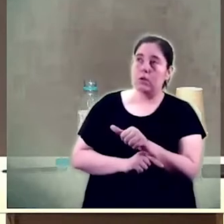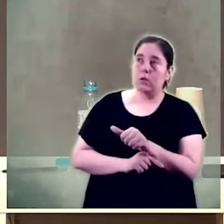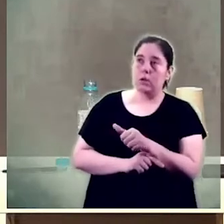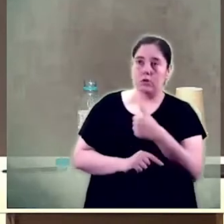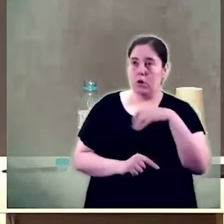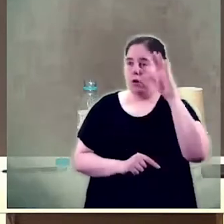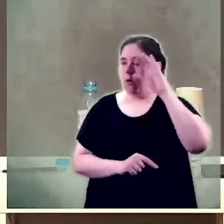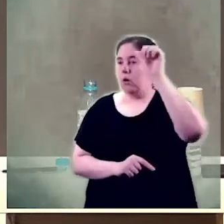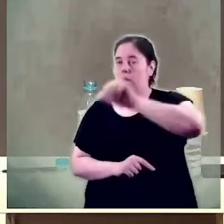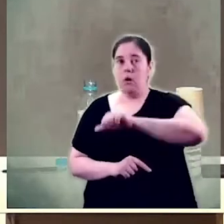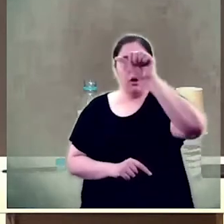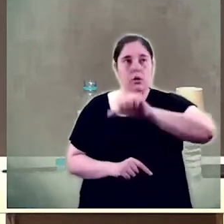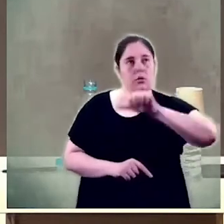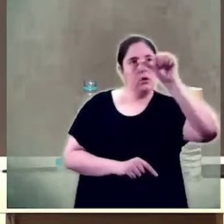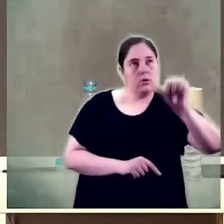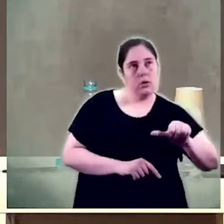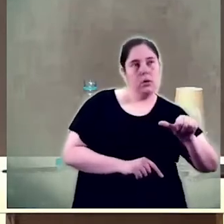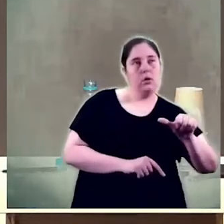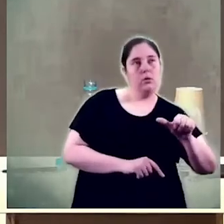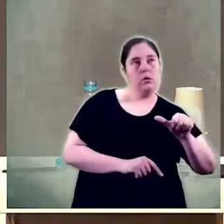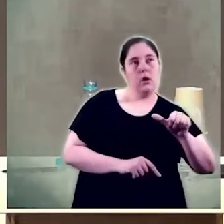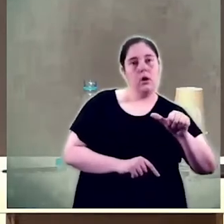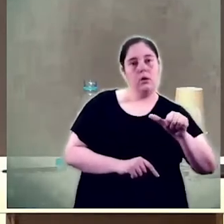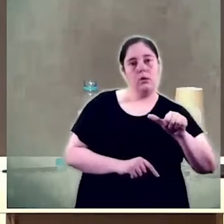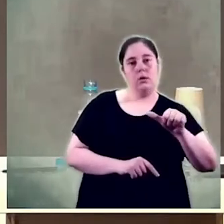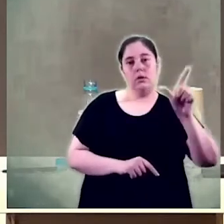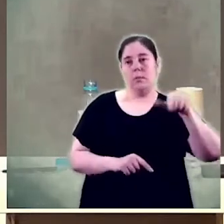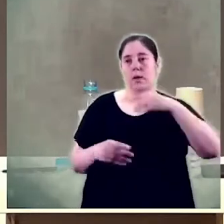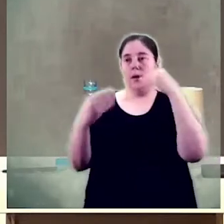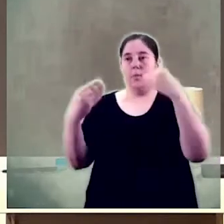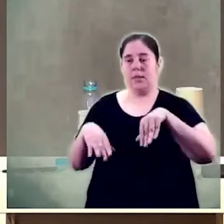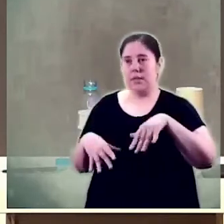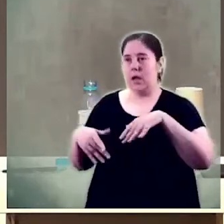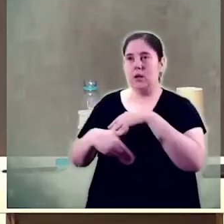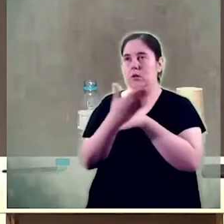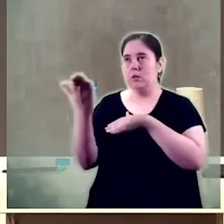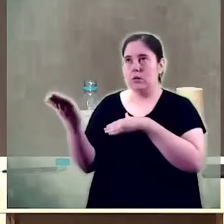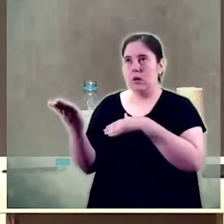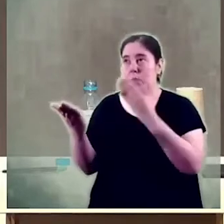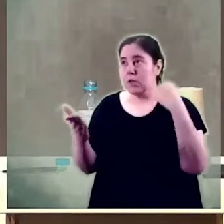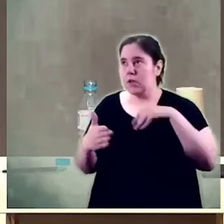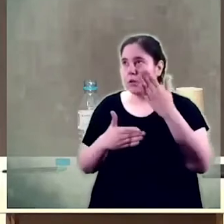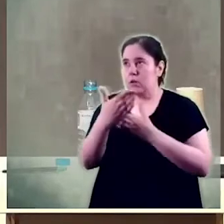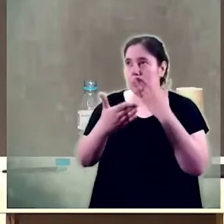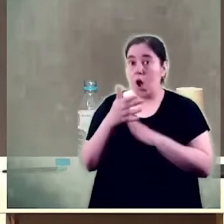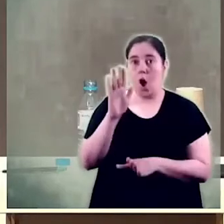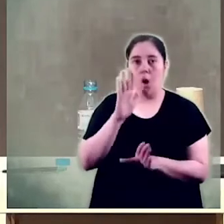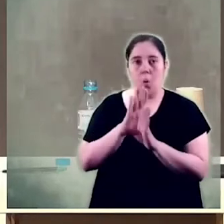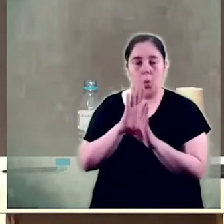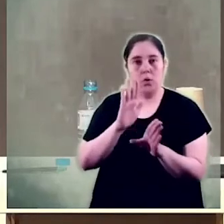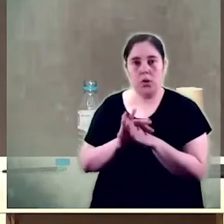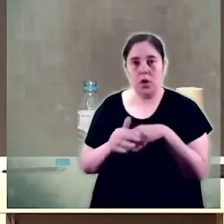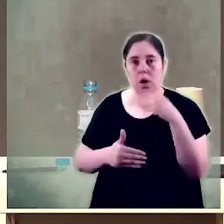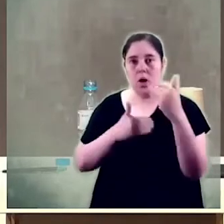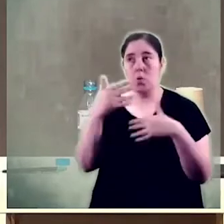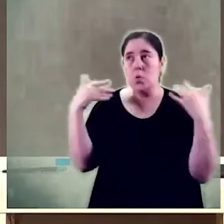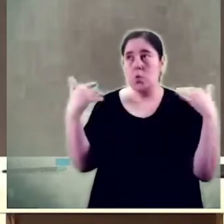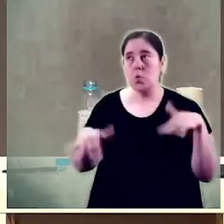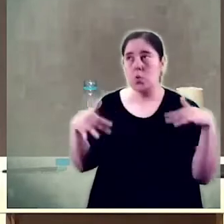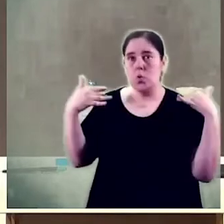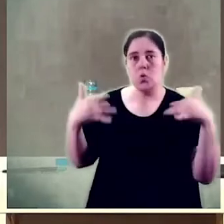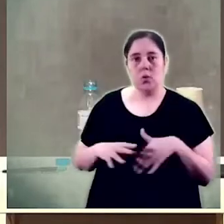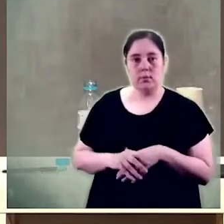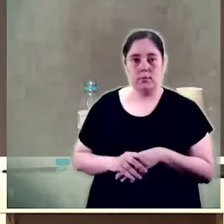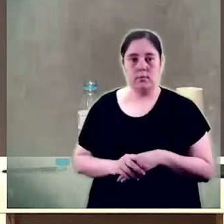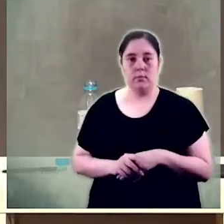la professora de la coordinadora dels estudiants dels que no han pogut parlar però de la llicera que el representava que tot això continua i que no acabareu